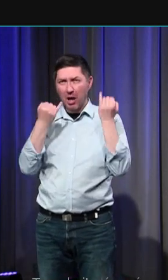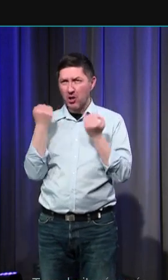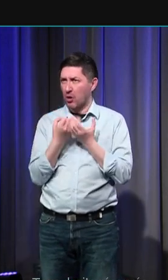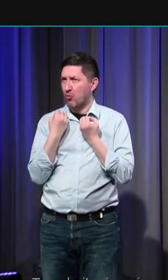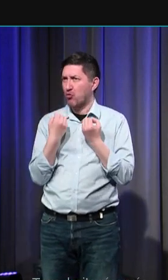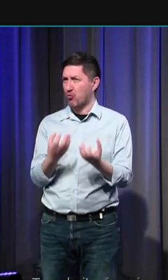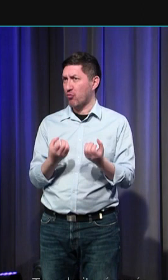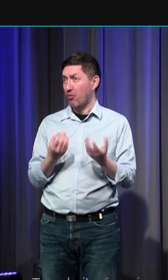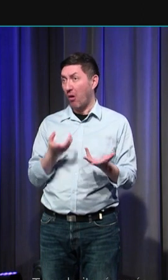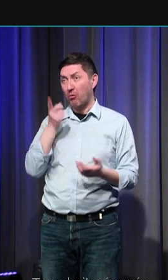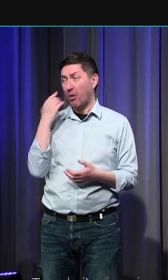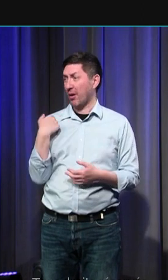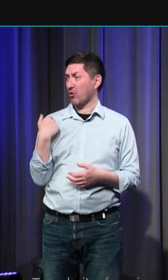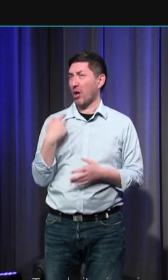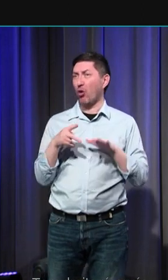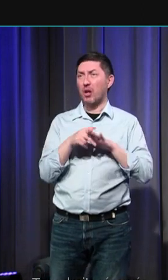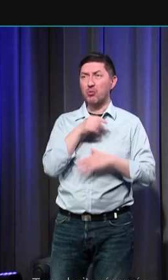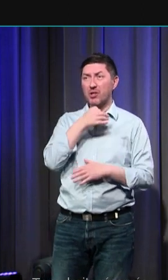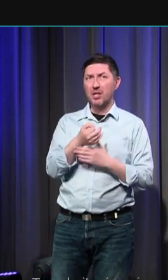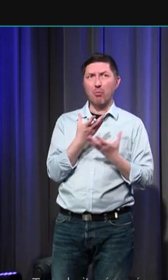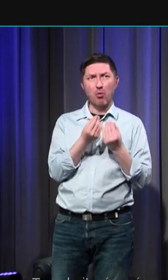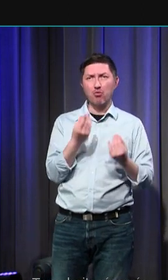regard de la mortalité infantile dont je vous ai parlé tout à l'heure